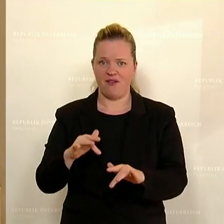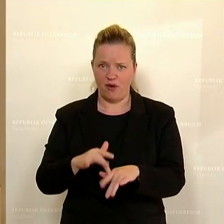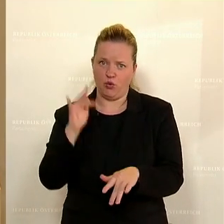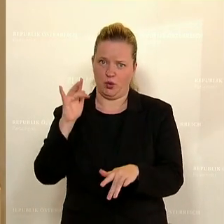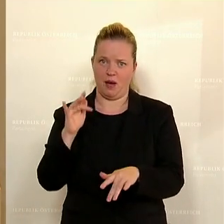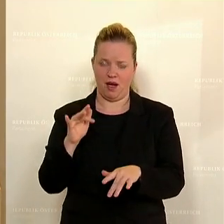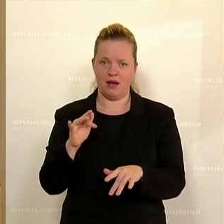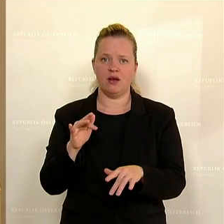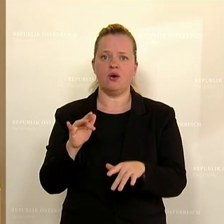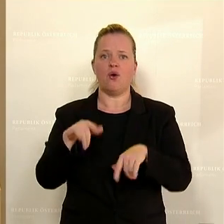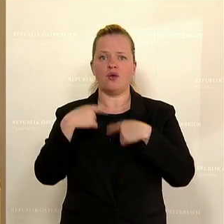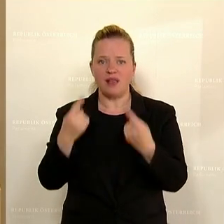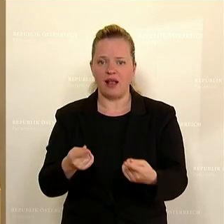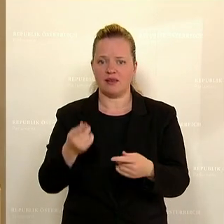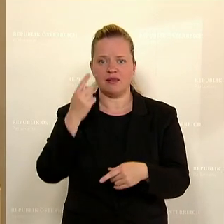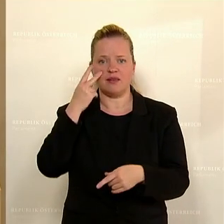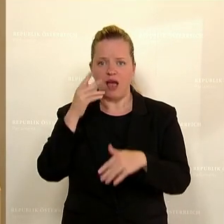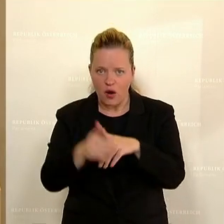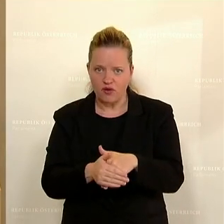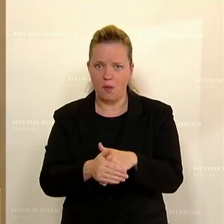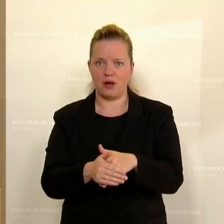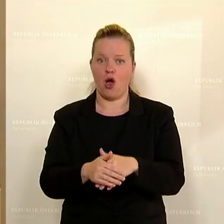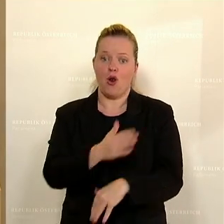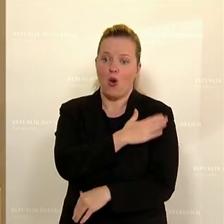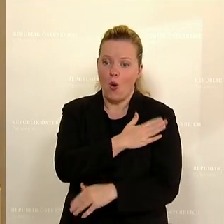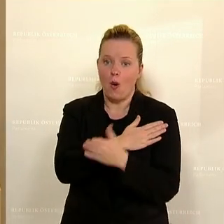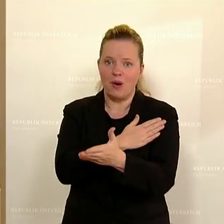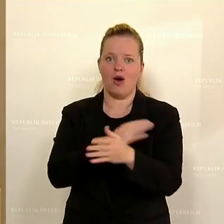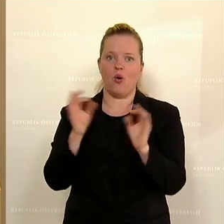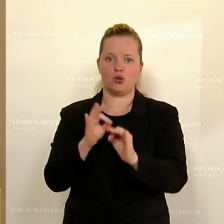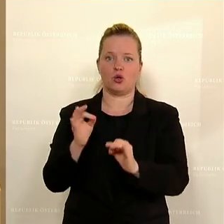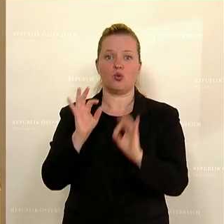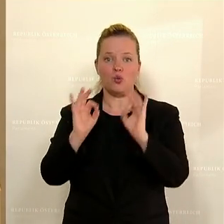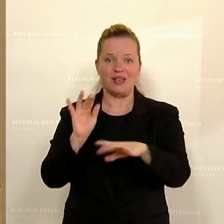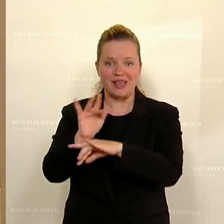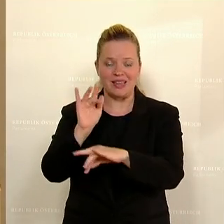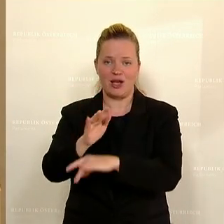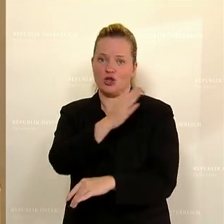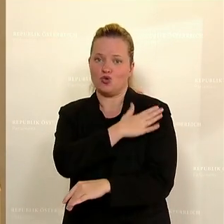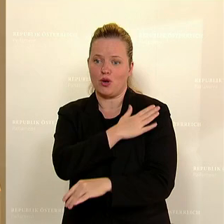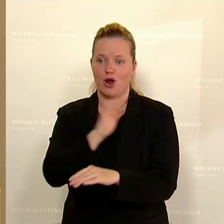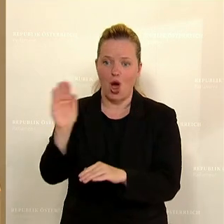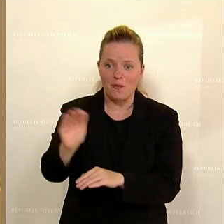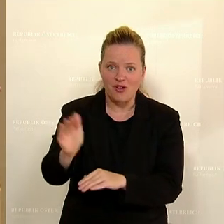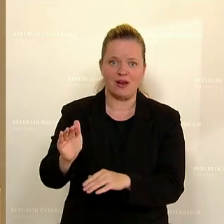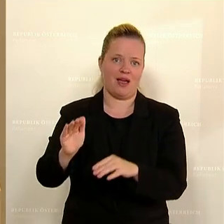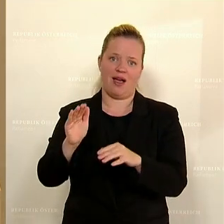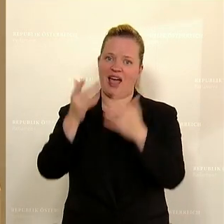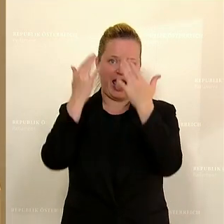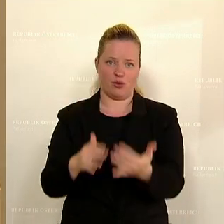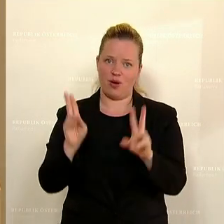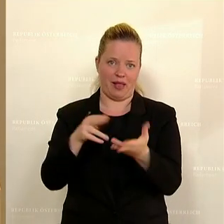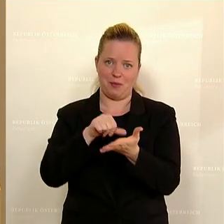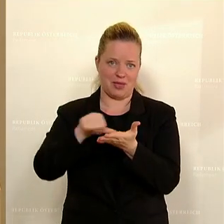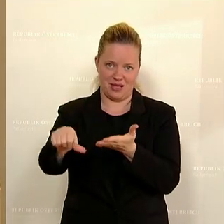sie recht schnell drauf, dass man vom Lob und von guten Kritiken und vom Schulterklopfen allein keine Rechnungen zahlen kann. Und